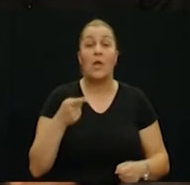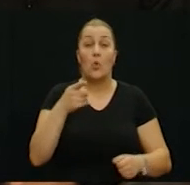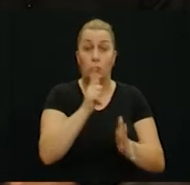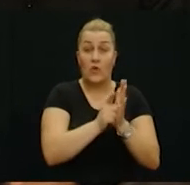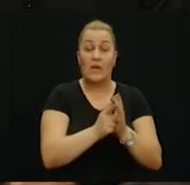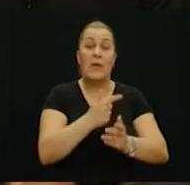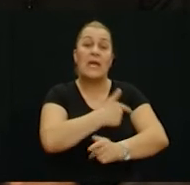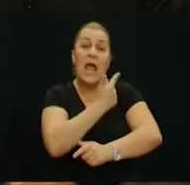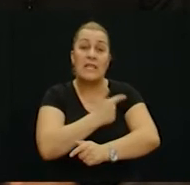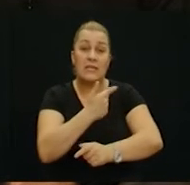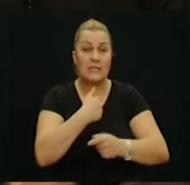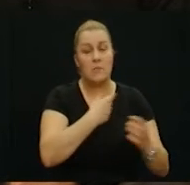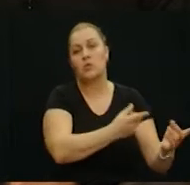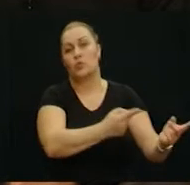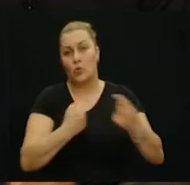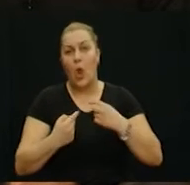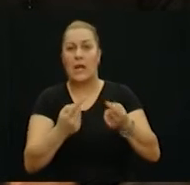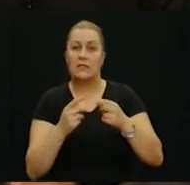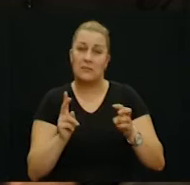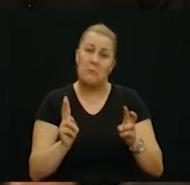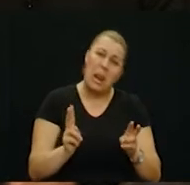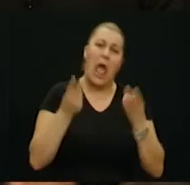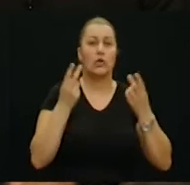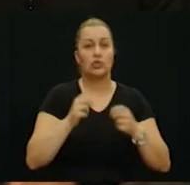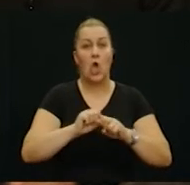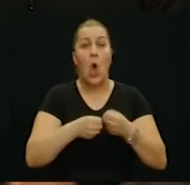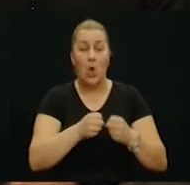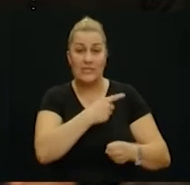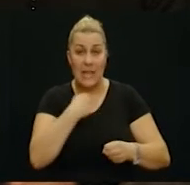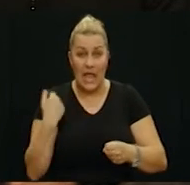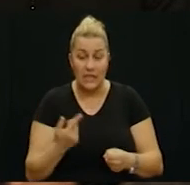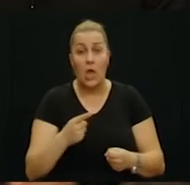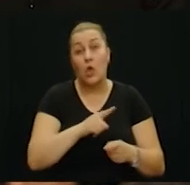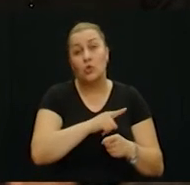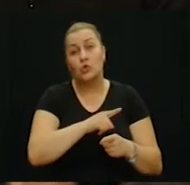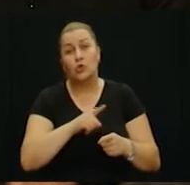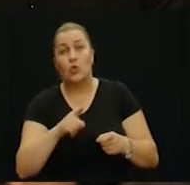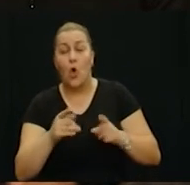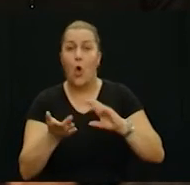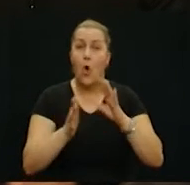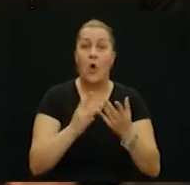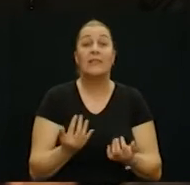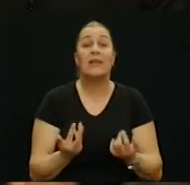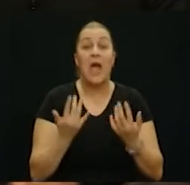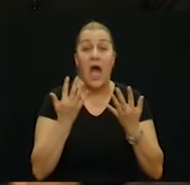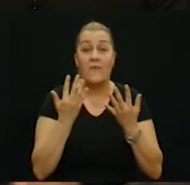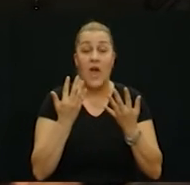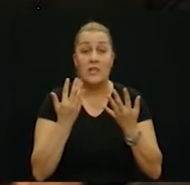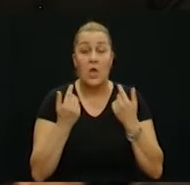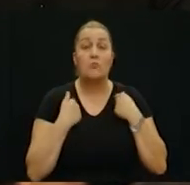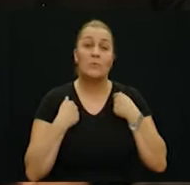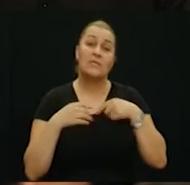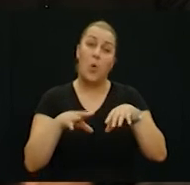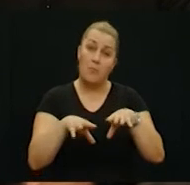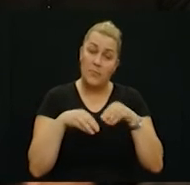su nama ranjenici sukcesivno dolazili sa relativno lakšim ozljedama, sve do, recimo, negdje u travnju